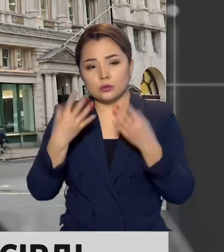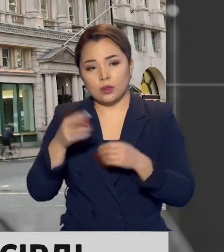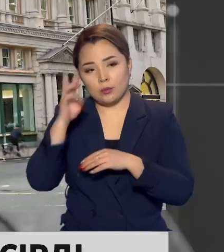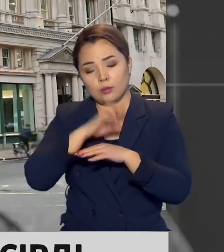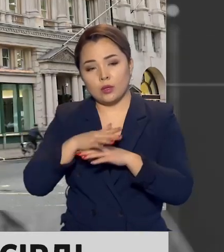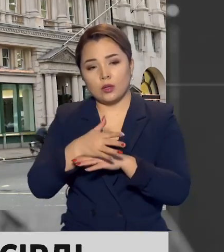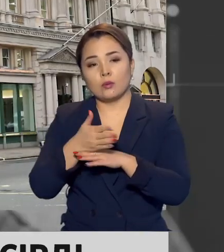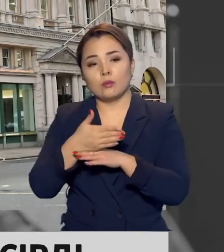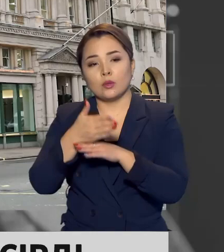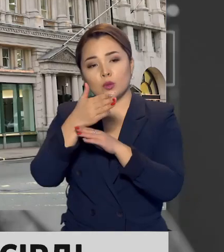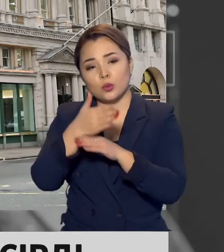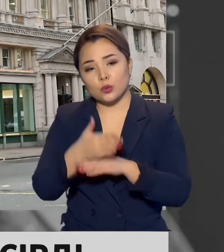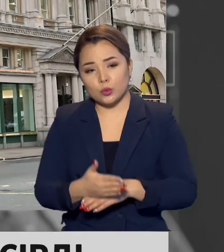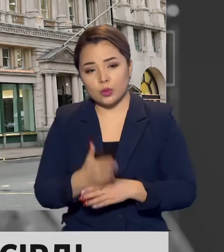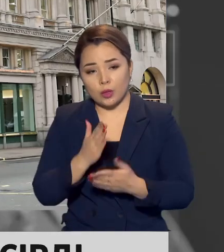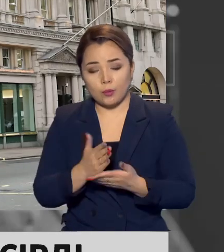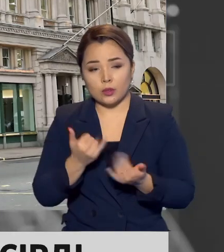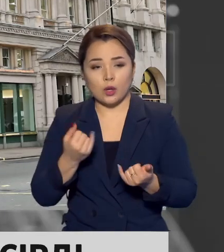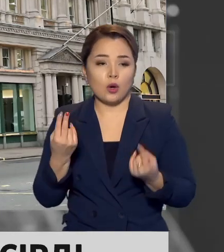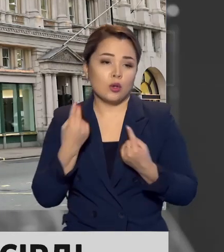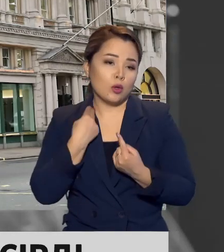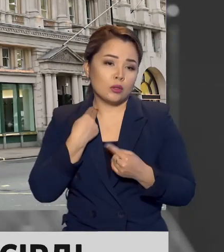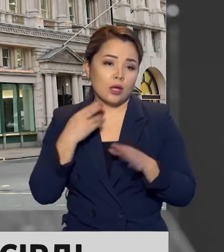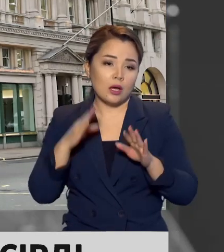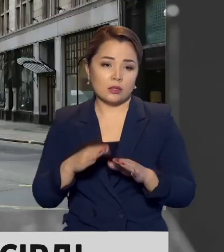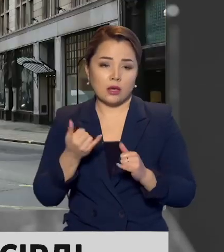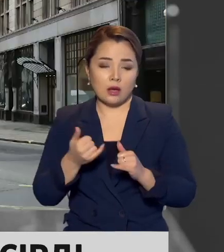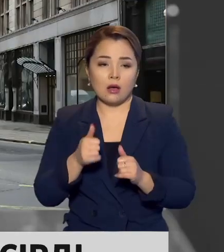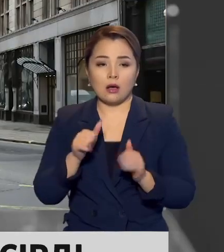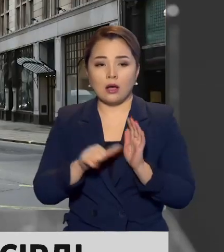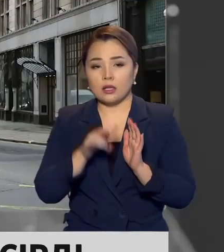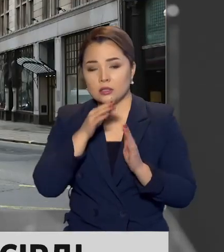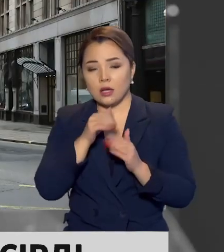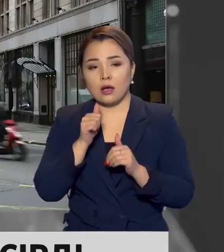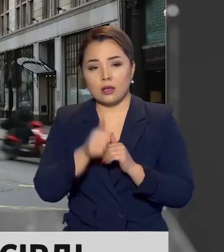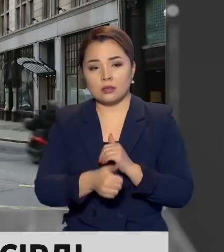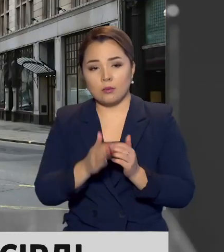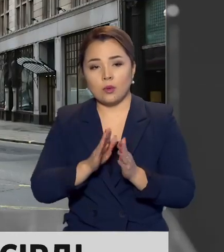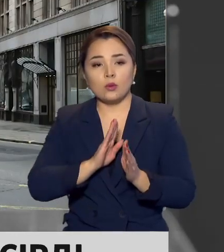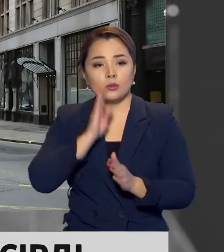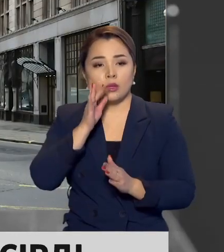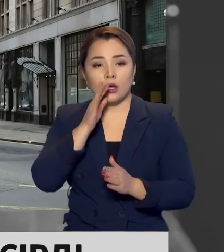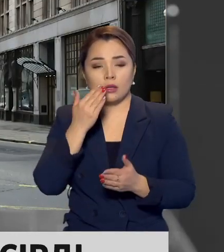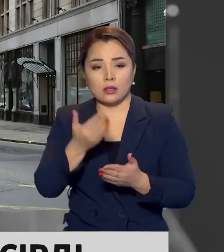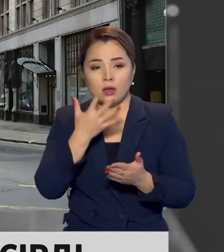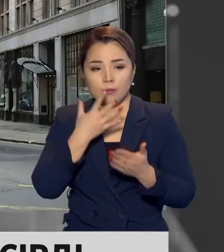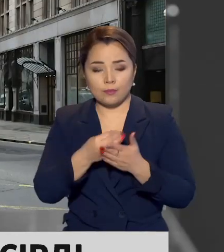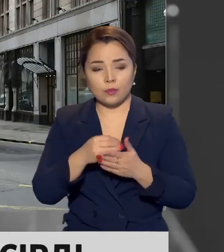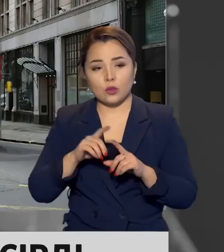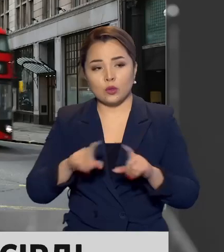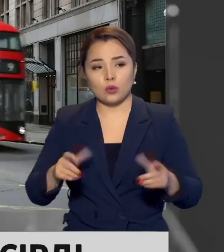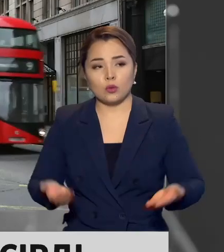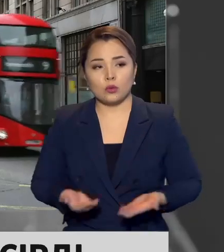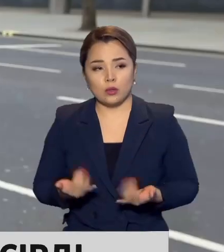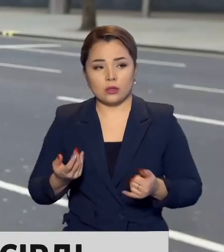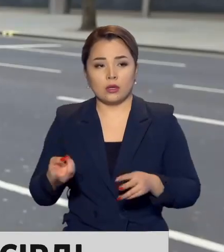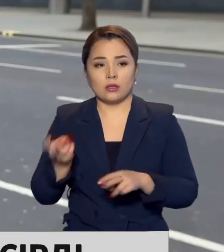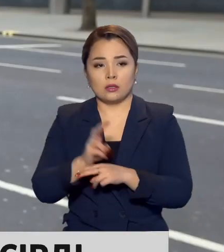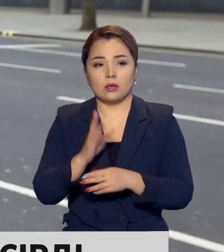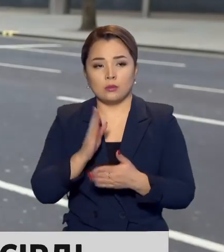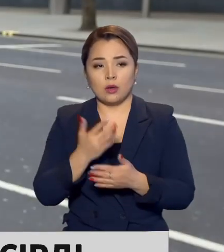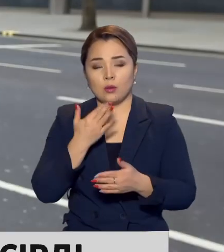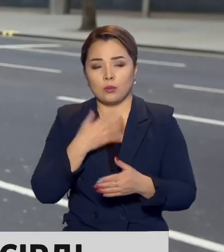мемлекеттік туы төмен түрілді. Лондон елордадан 6 сағат артыта қазір бізе таңғы уақыт тұрғындар ғимарат жанына енді келі жатыр.